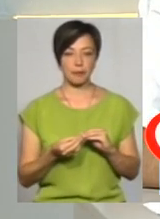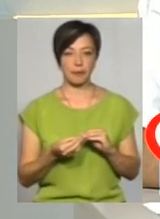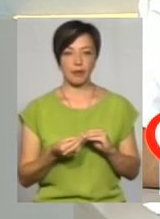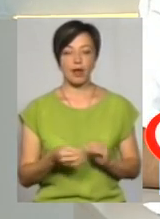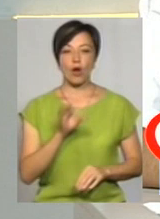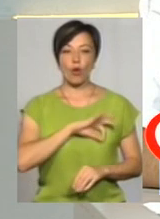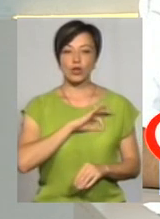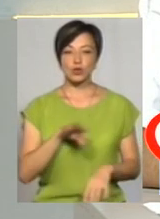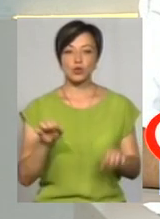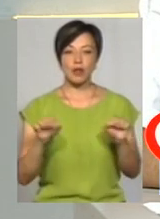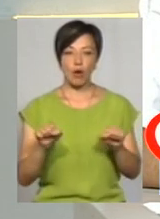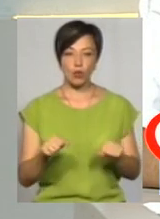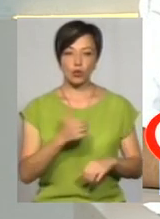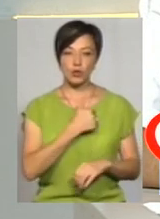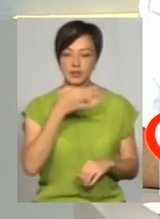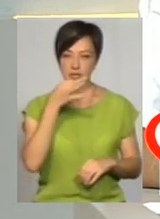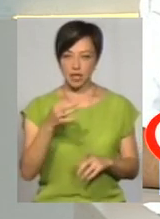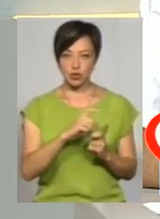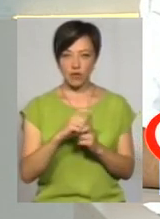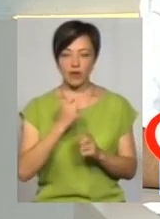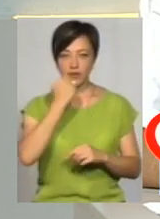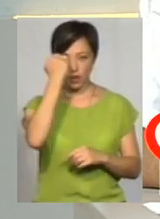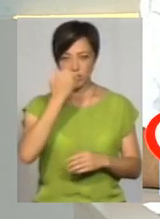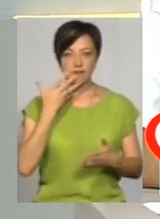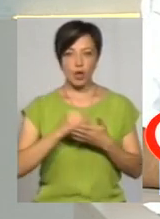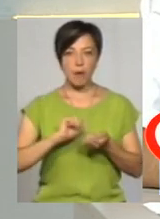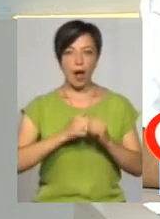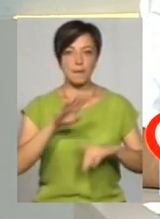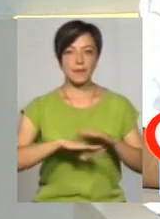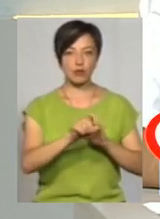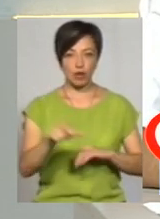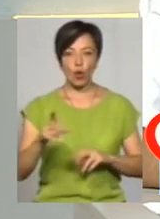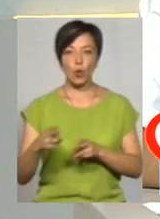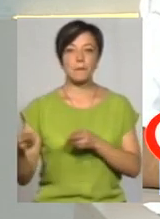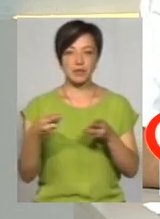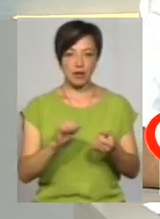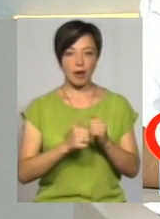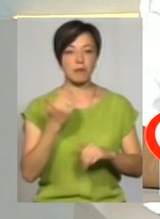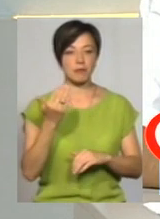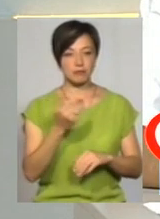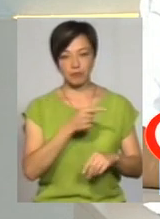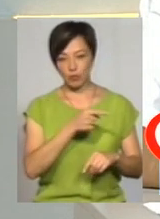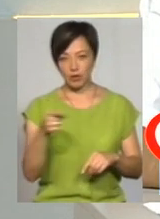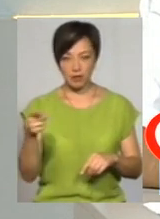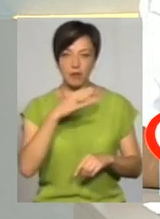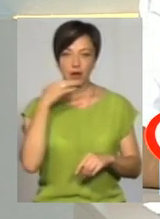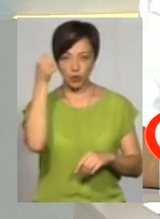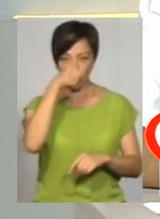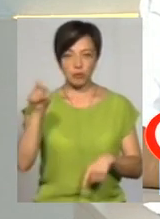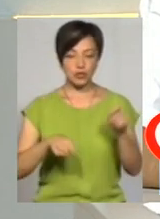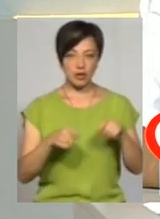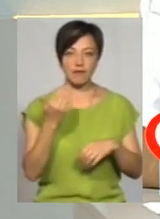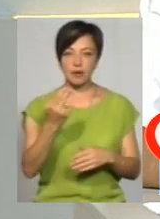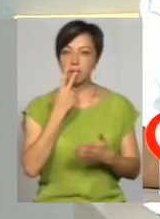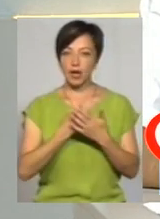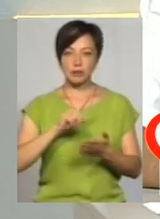Але користуючись на воду, я хотів би сказати слова вдячності своїм кам'янчанам. Тому що хто приїжджає в Канець-Подільській, певно, і ви напротязі багатьох років приїжджали. Ви бачите, що